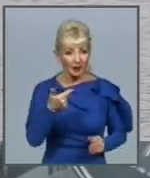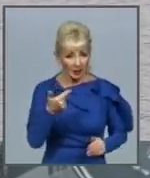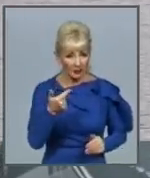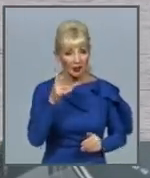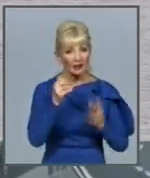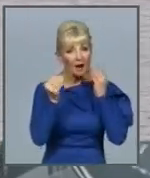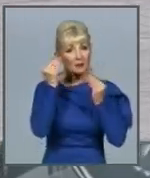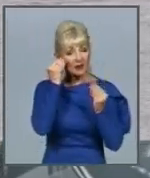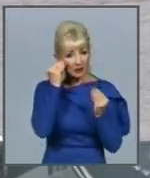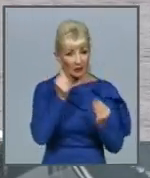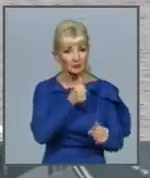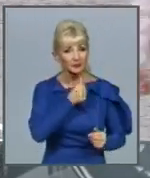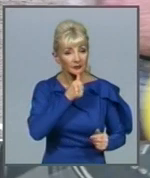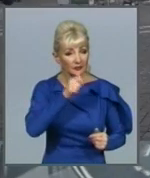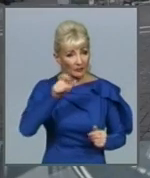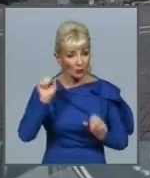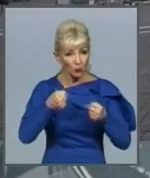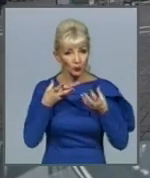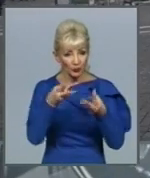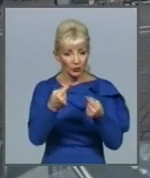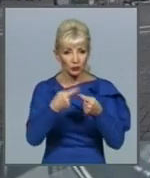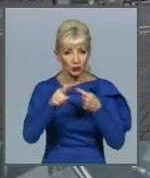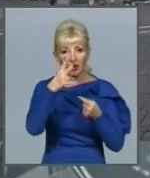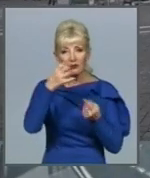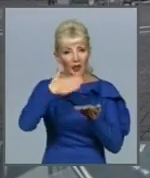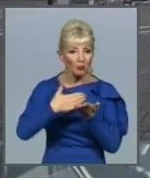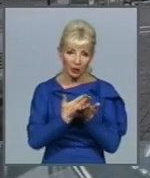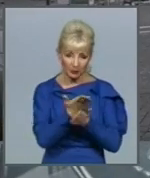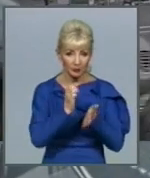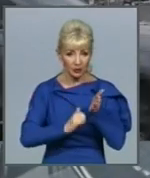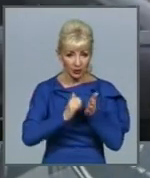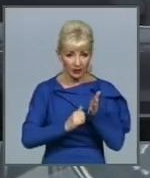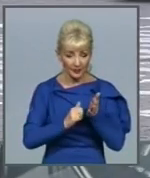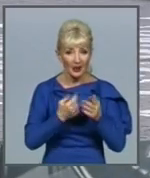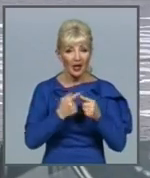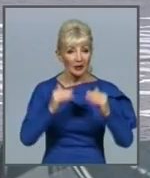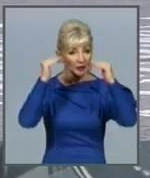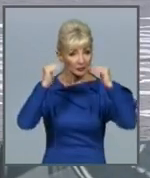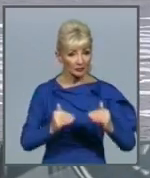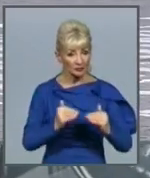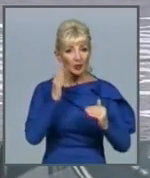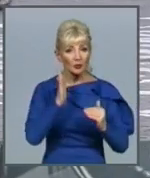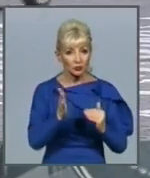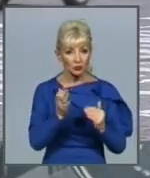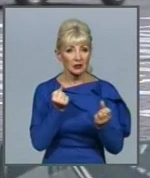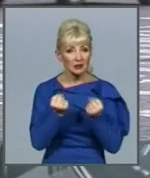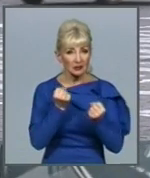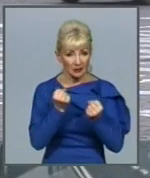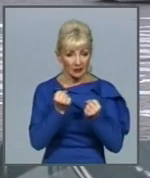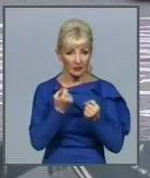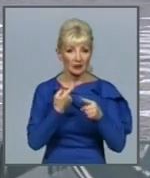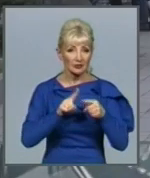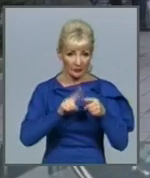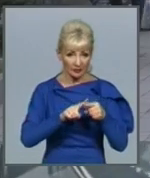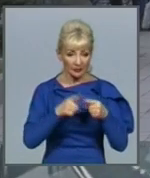можуть вплинути інші, неполітичні чинники. При цьому девальвація буде стримуватися періодичними укріпленнями. Так, в кінці